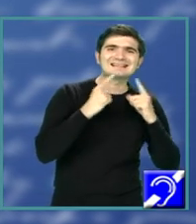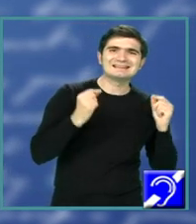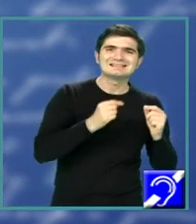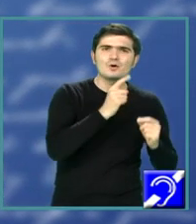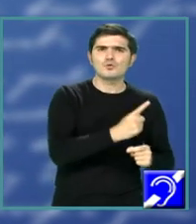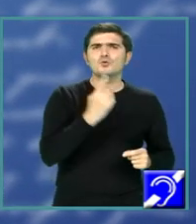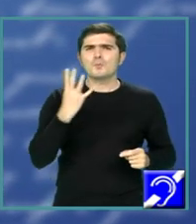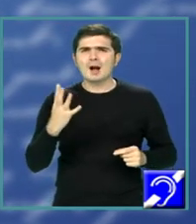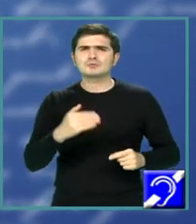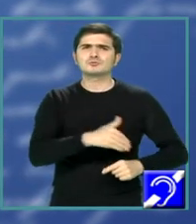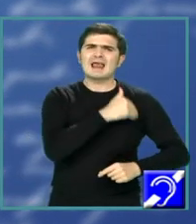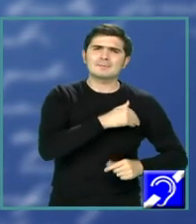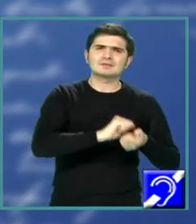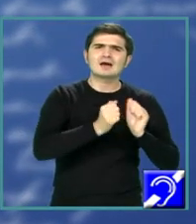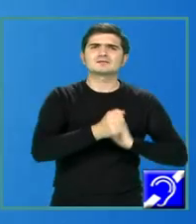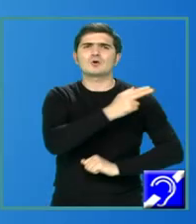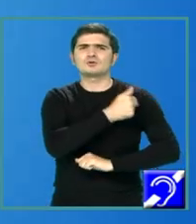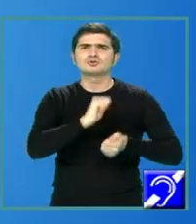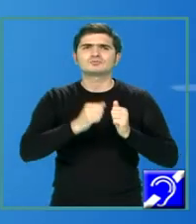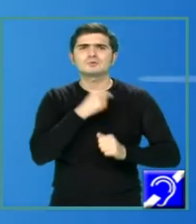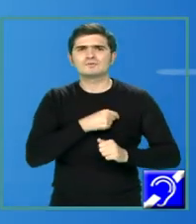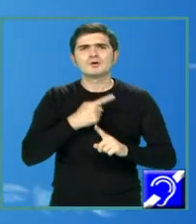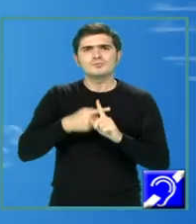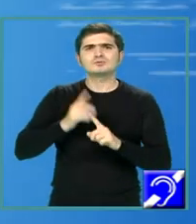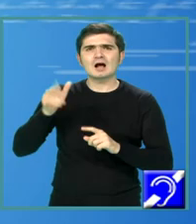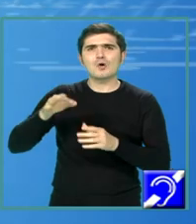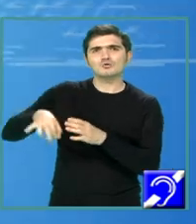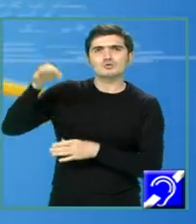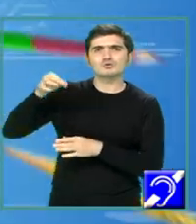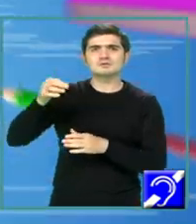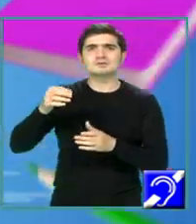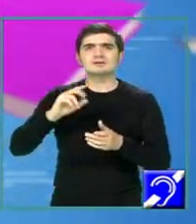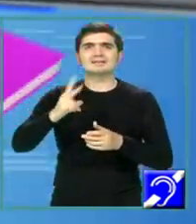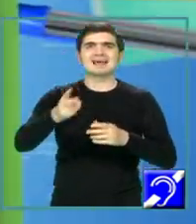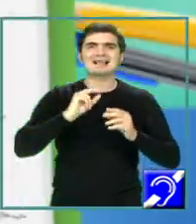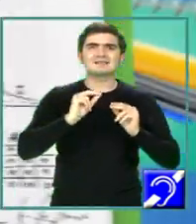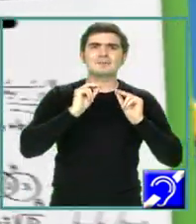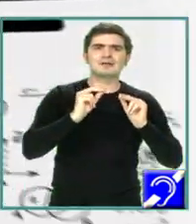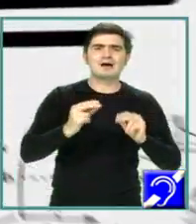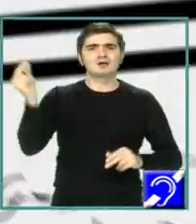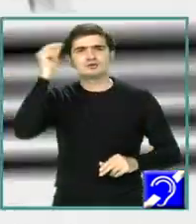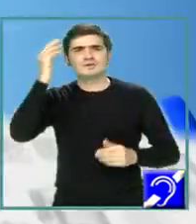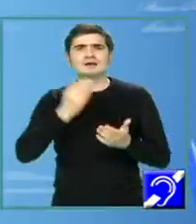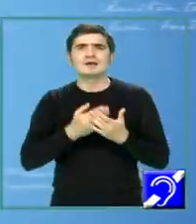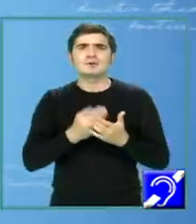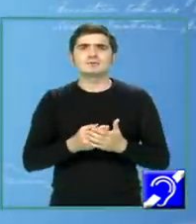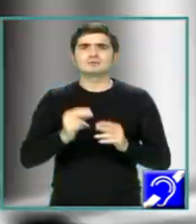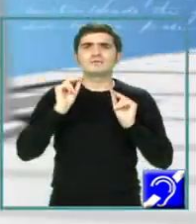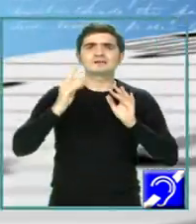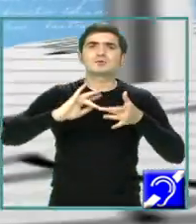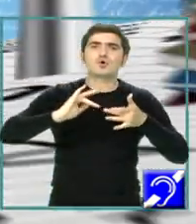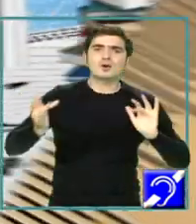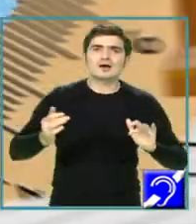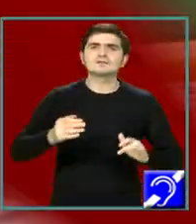gimnazial, liceal sau universitar, dar și prin soluții interactive de predare și învățare dedicate învățământului online.